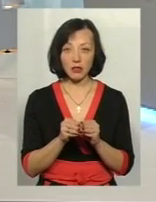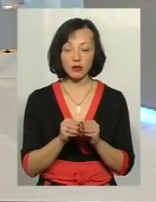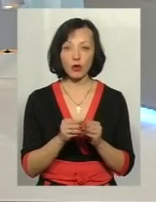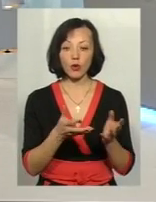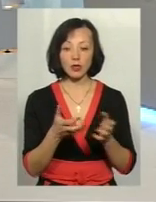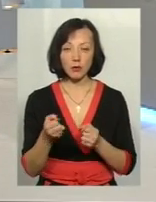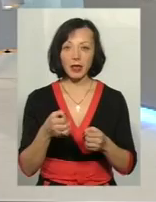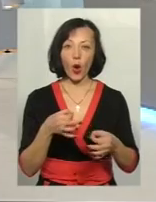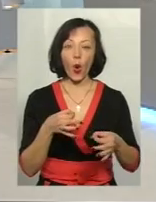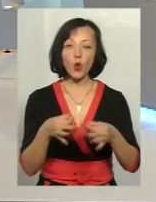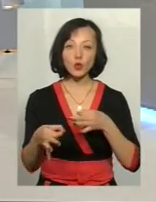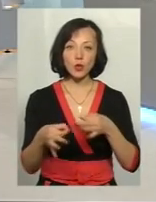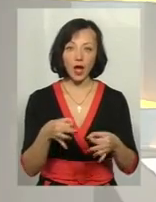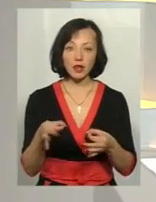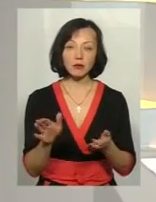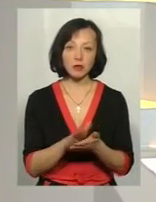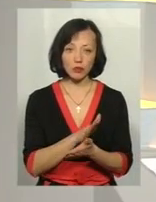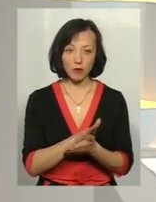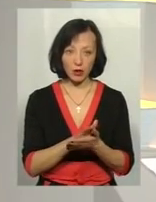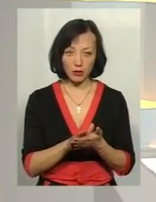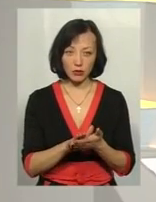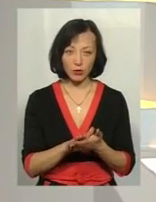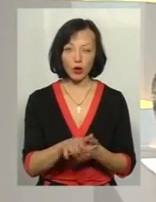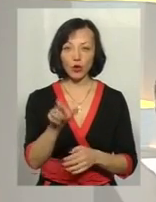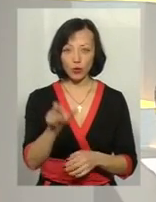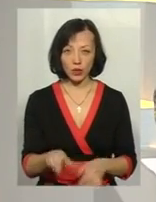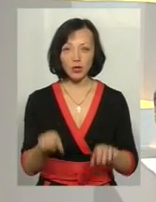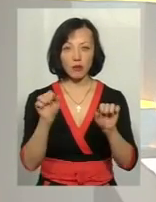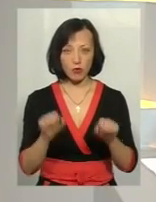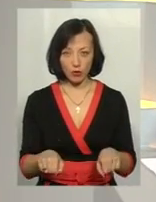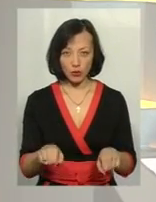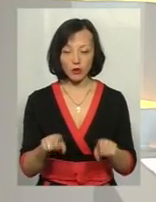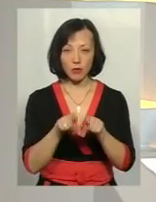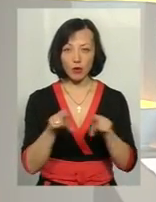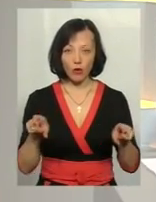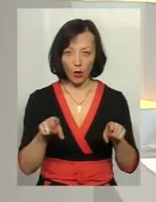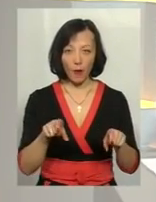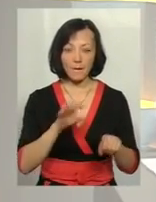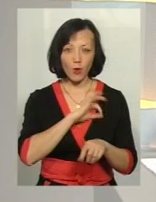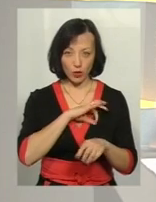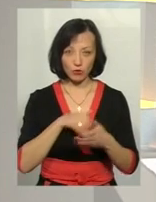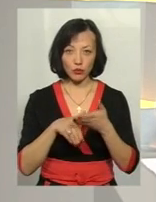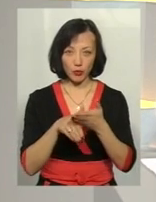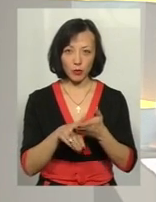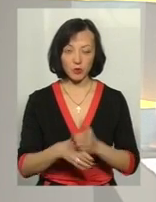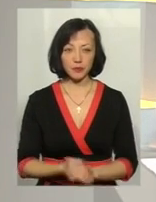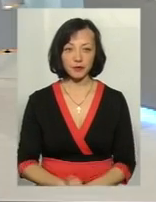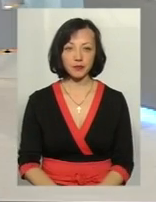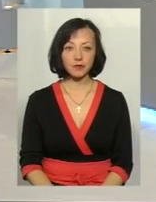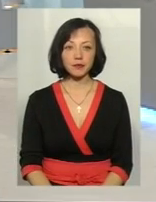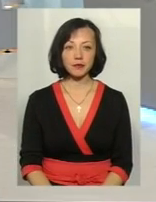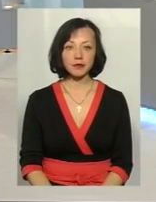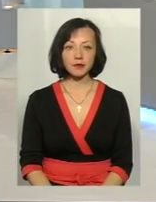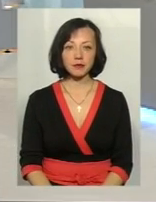отримати консультацію безоплатну людина може в бюро правової допомоги, так я розумію? Так. Через